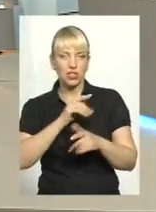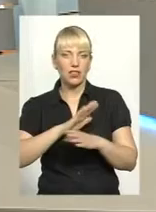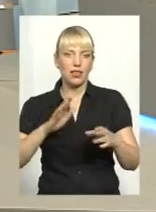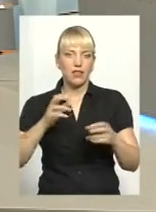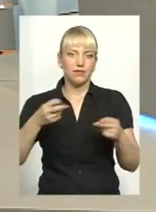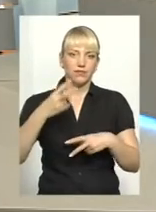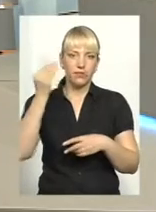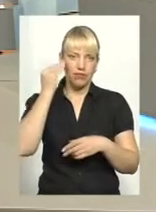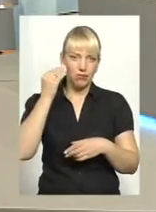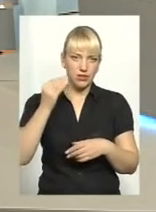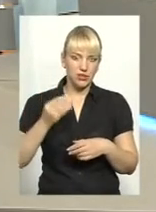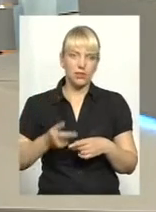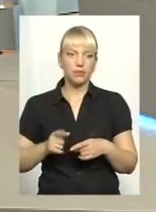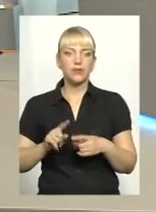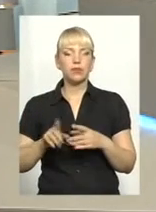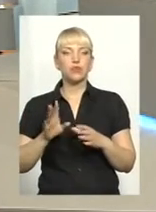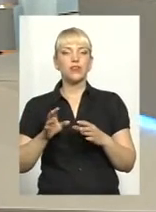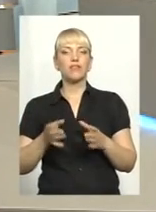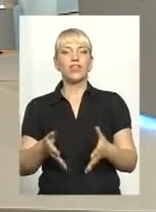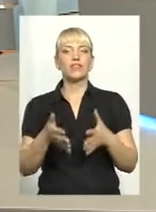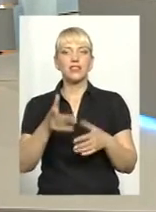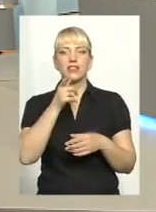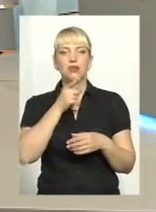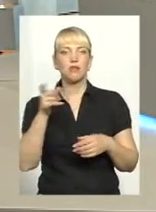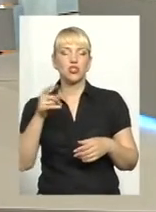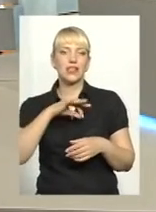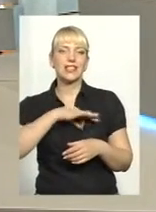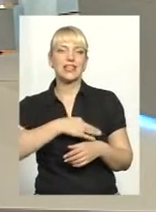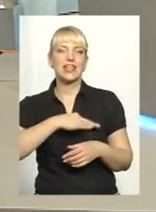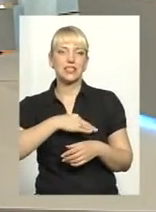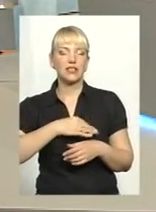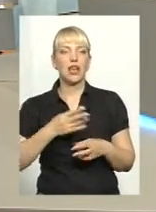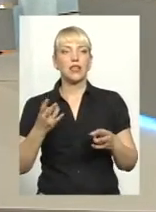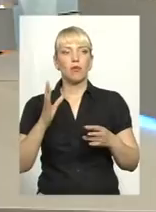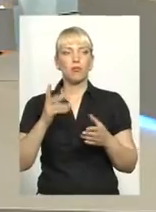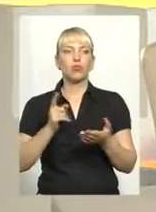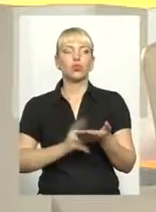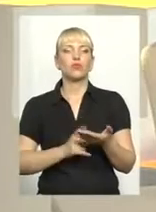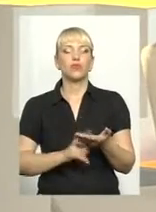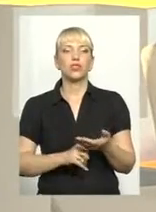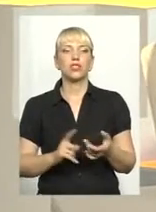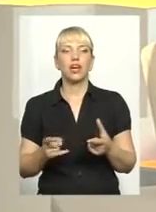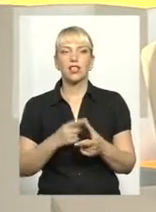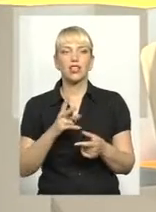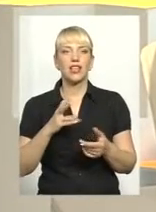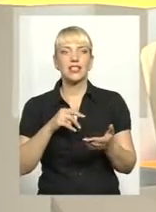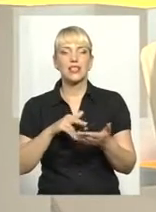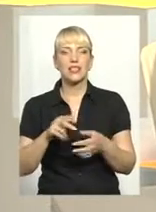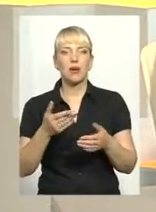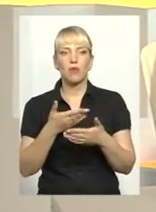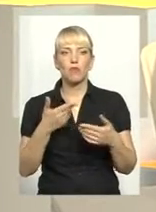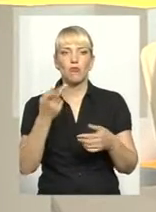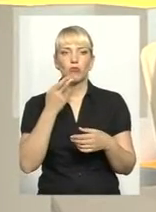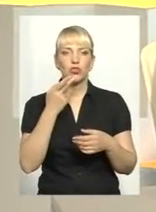вже доводити під час слідства. Тобто, потрібно буде доводити, а чи не зайдемо в такому разі в